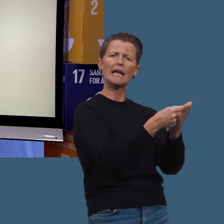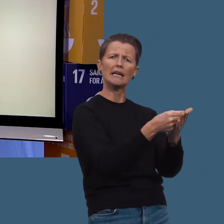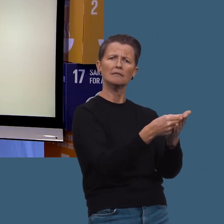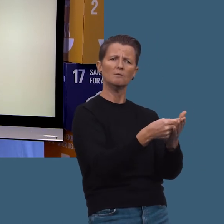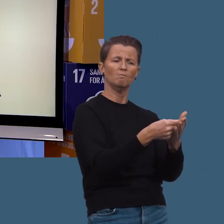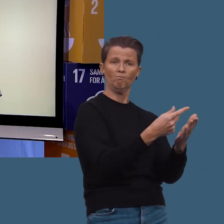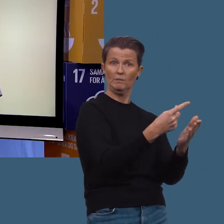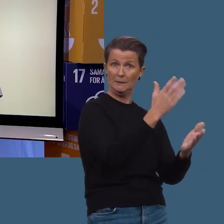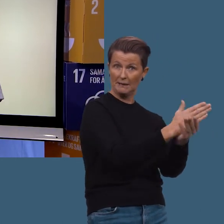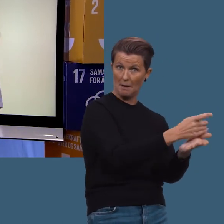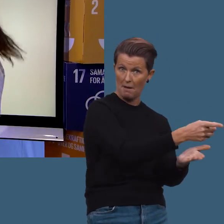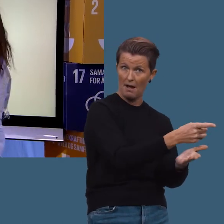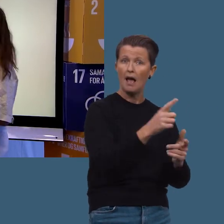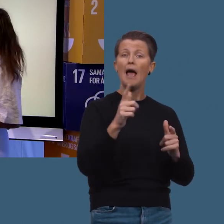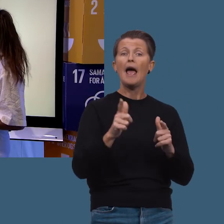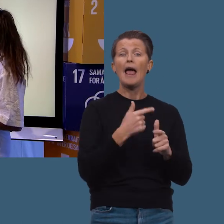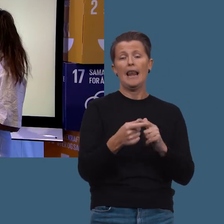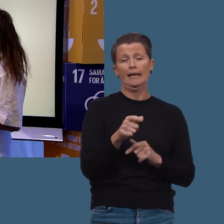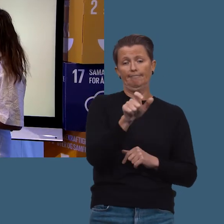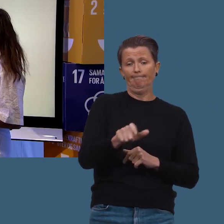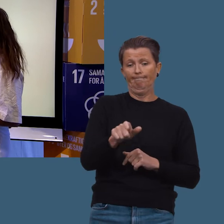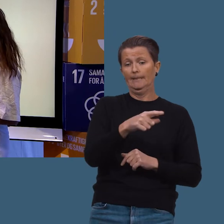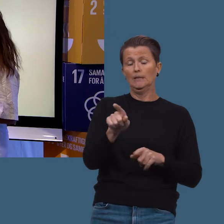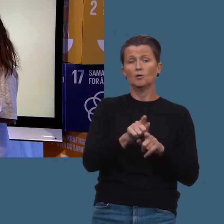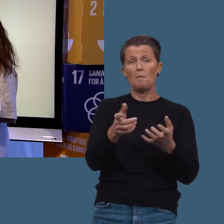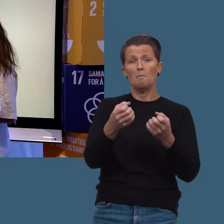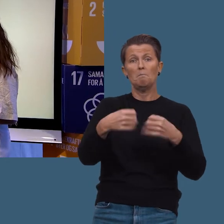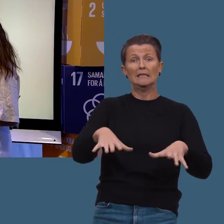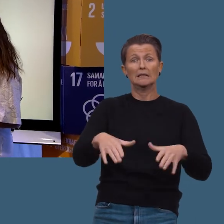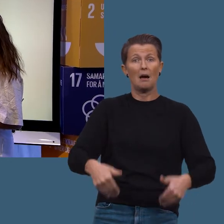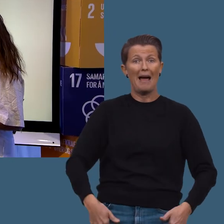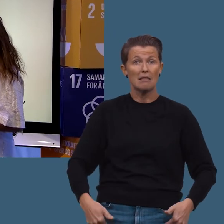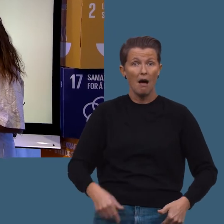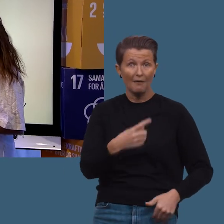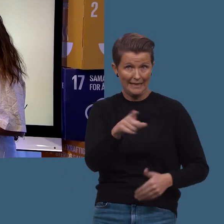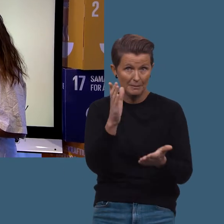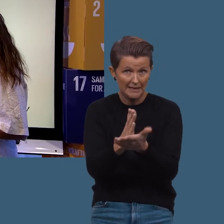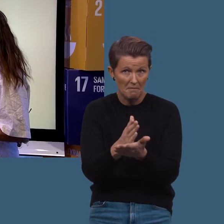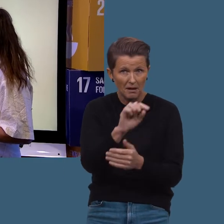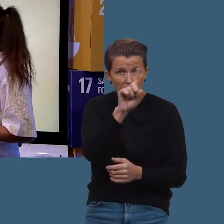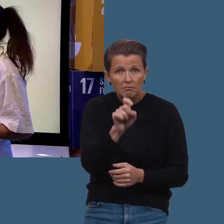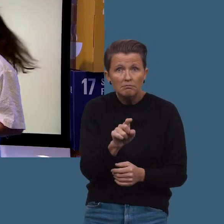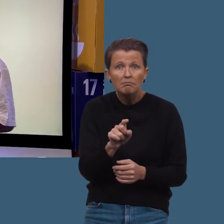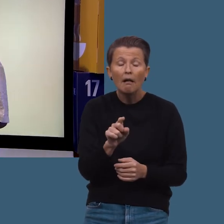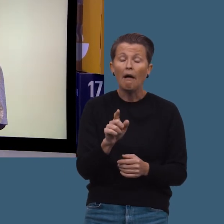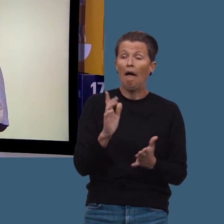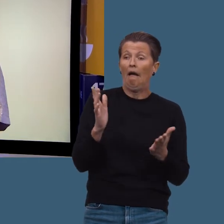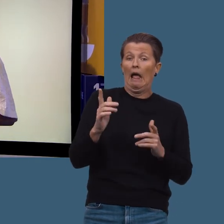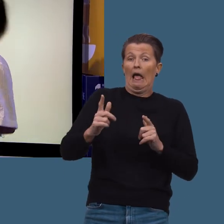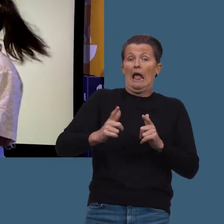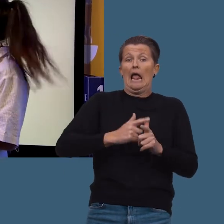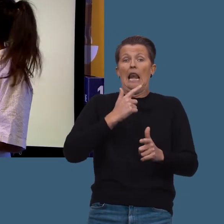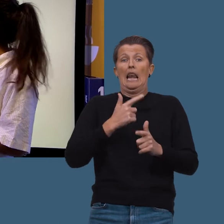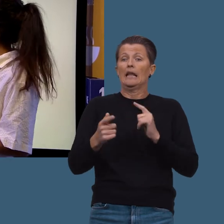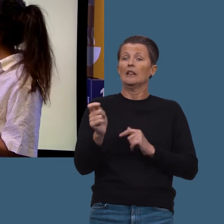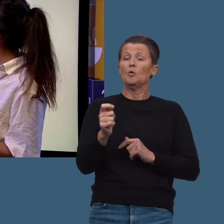penger? Eller burde det være de som har mistet beina? Eller